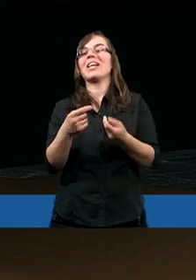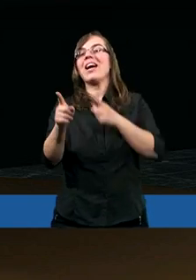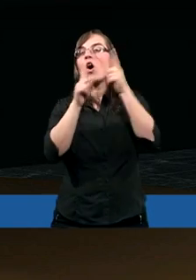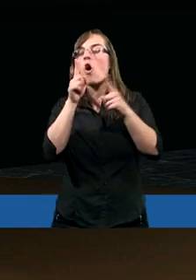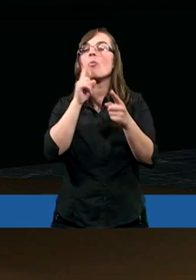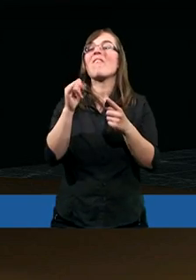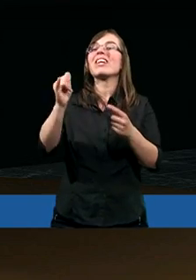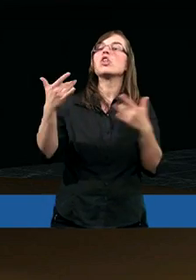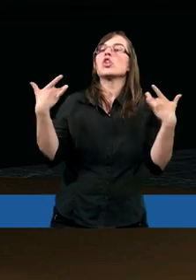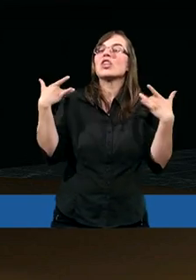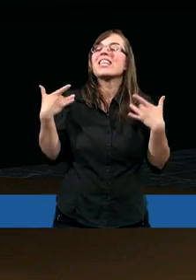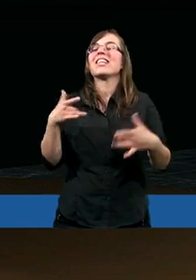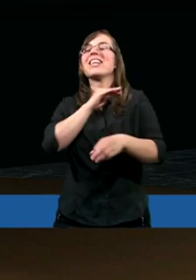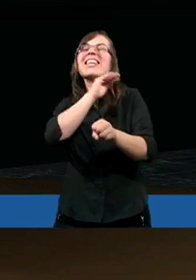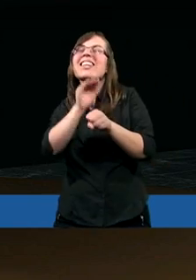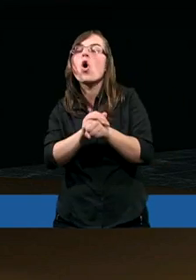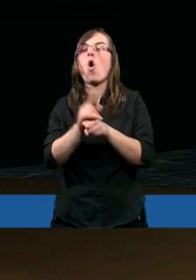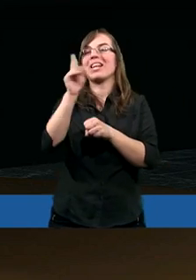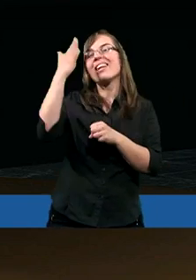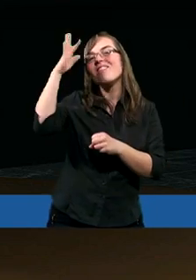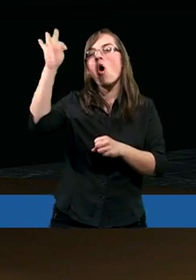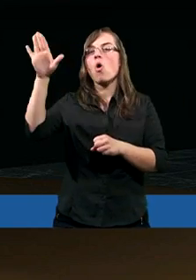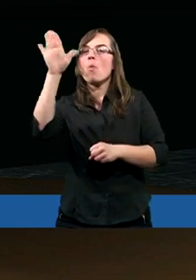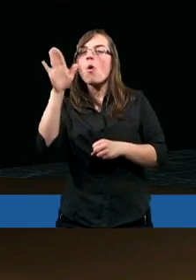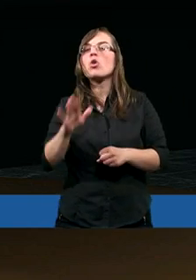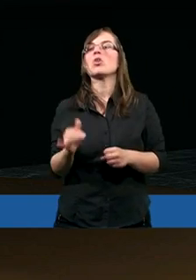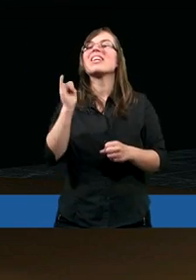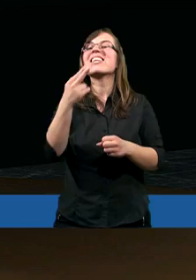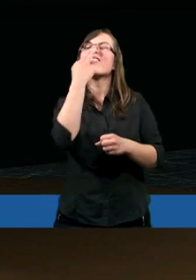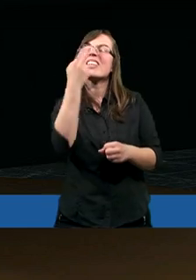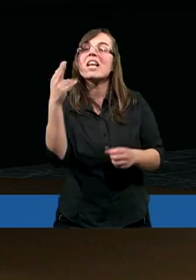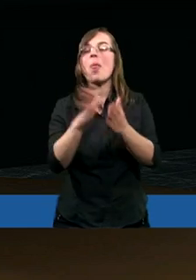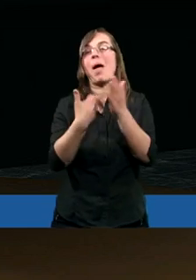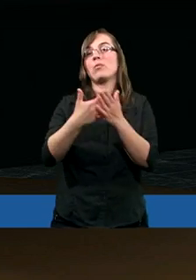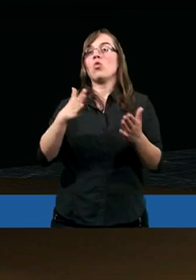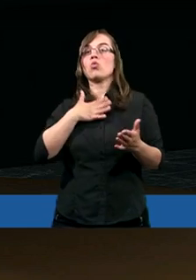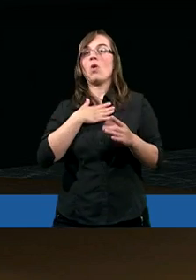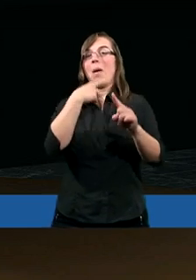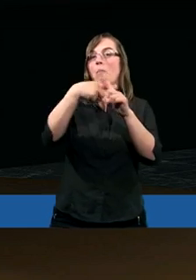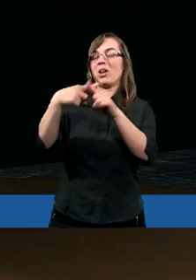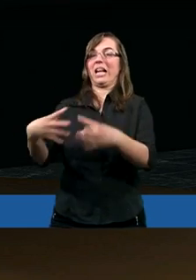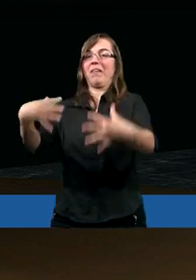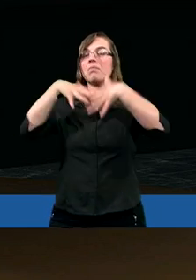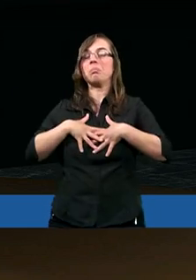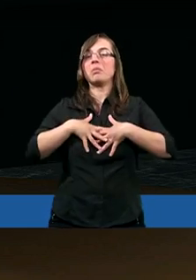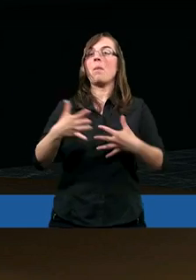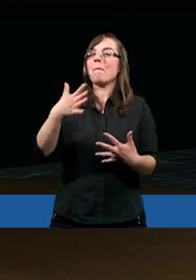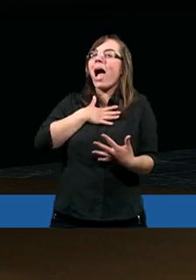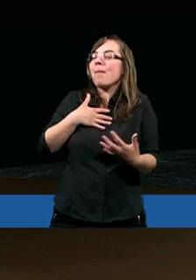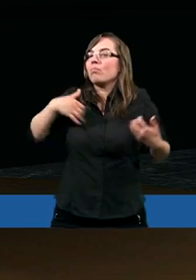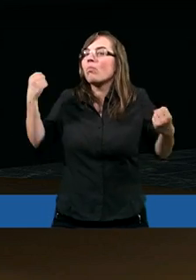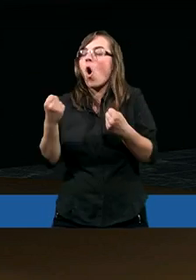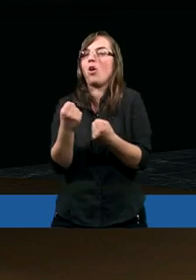prostu żyje według tego, to widzi, ile pozytywnych rzeczy to przynosi w jego życiu. I być może na początku